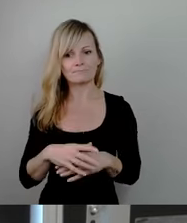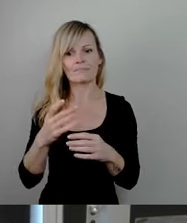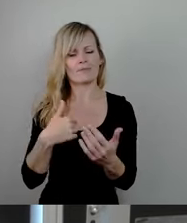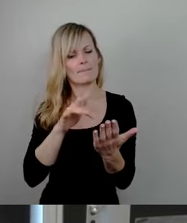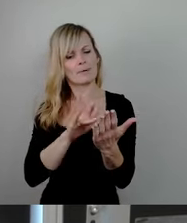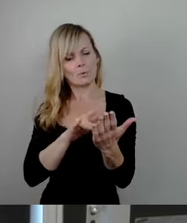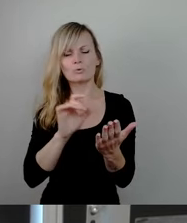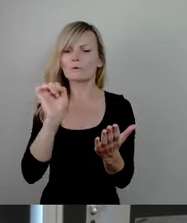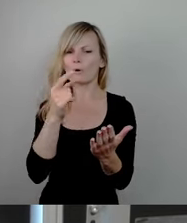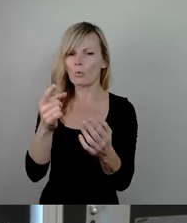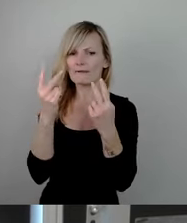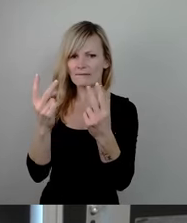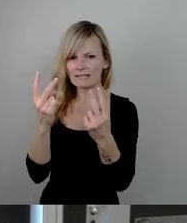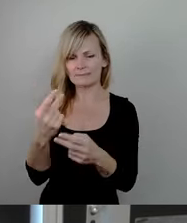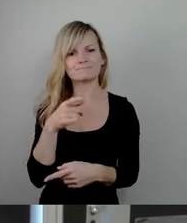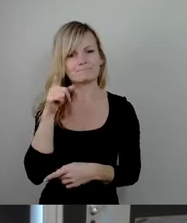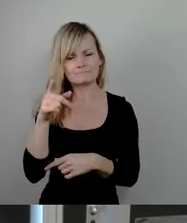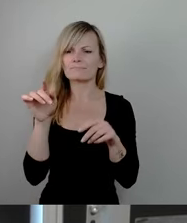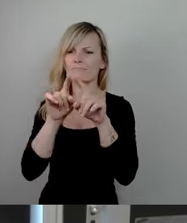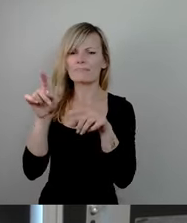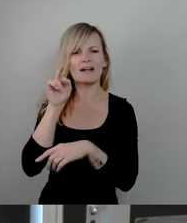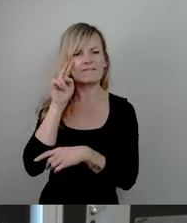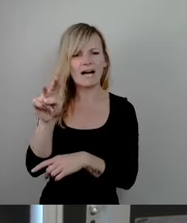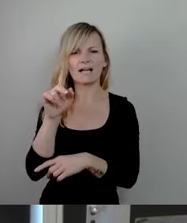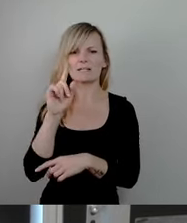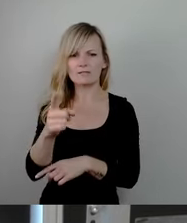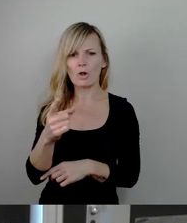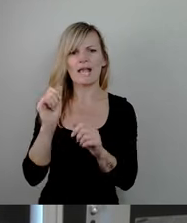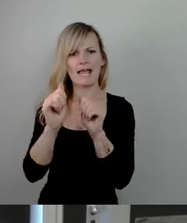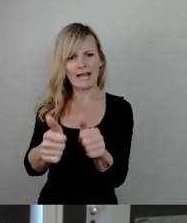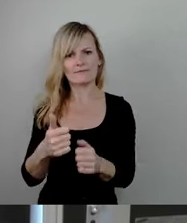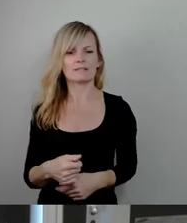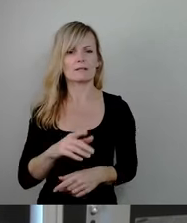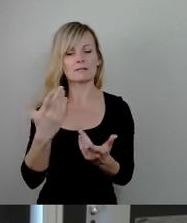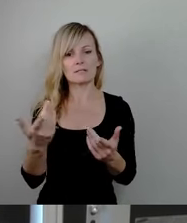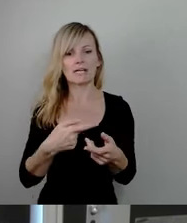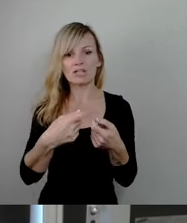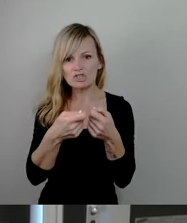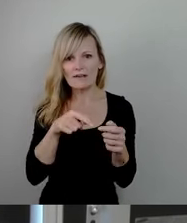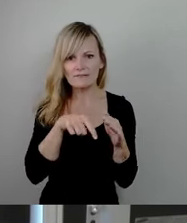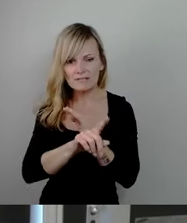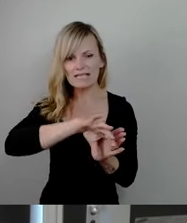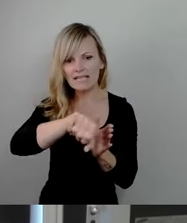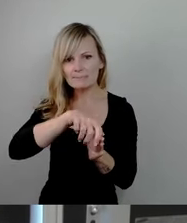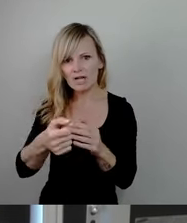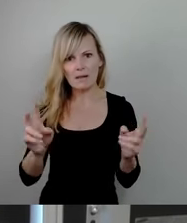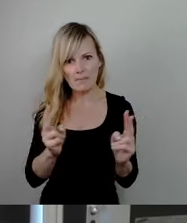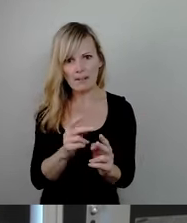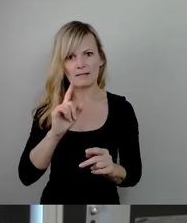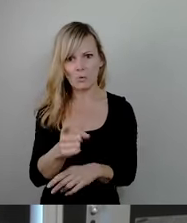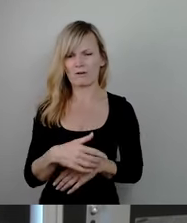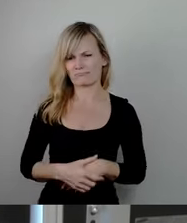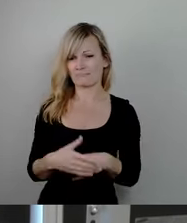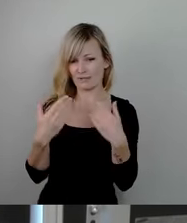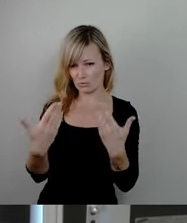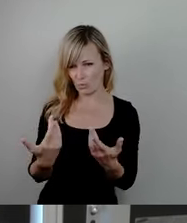dass die gewünschte Wache der Eindämmung von Ladendiebstählen diene. So, so, aber irrelevant. Denn